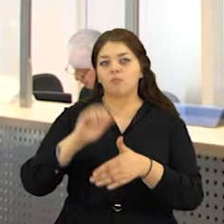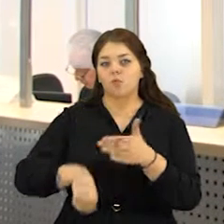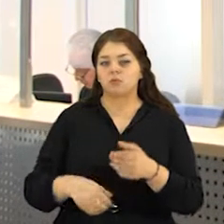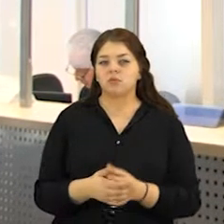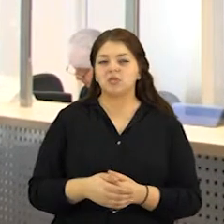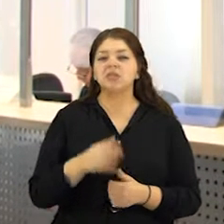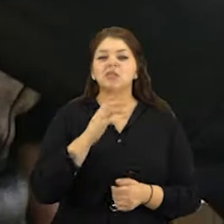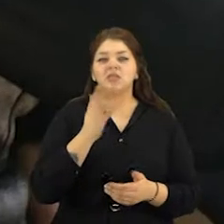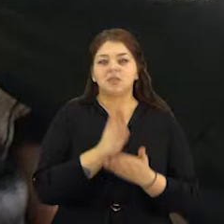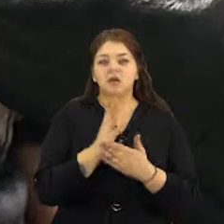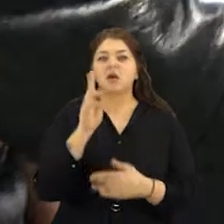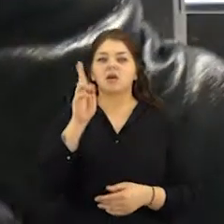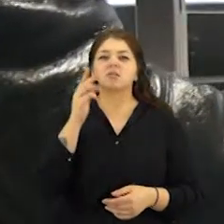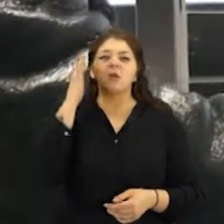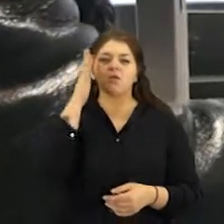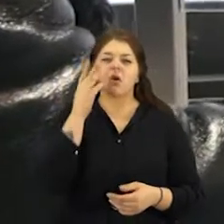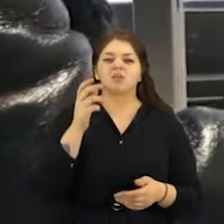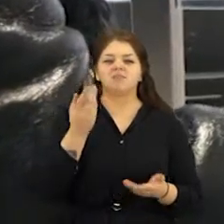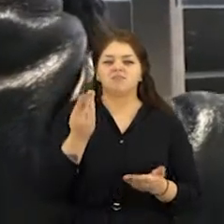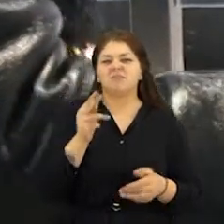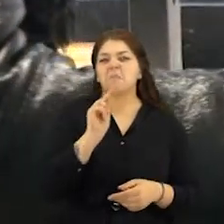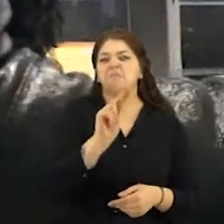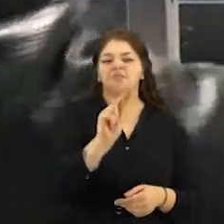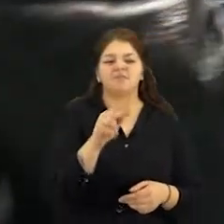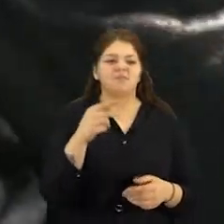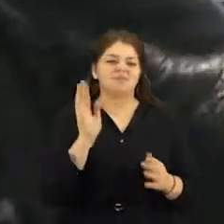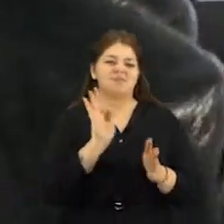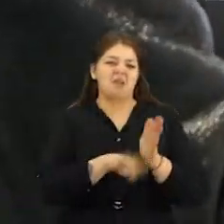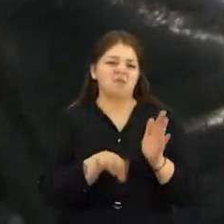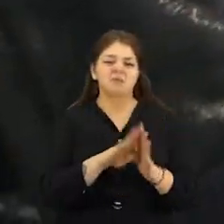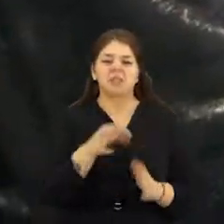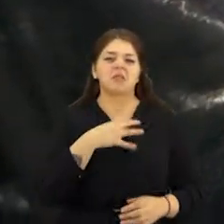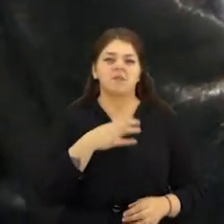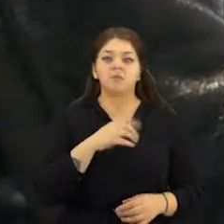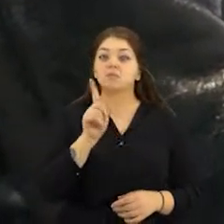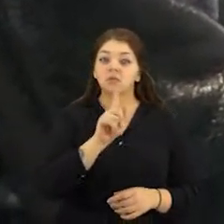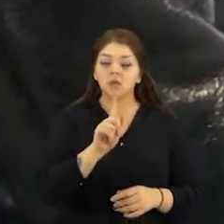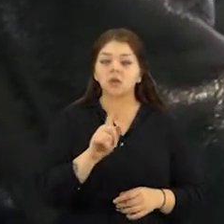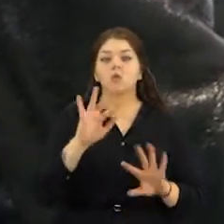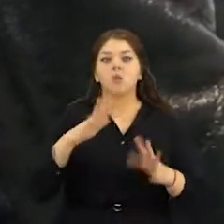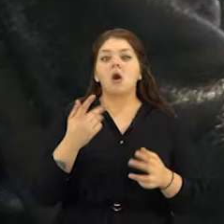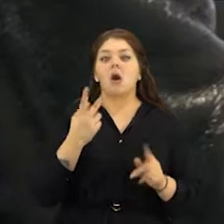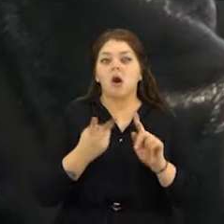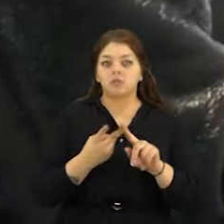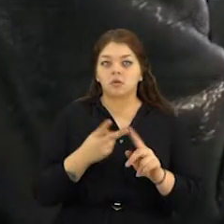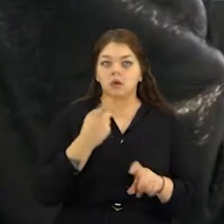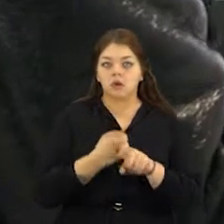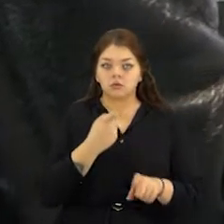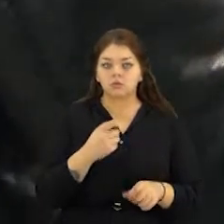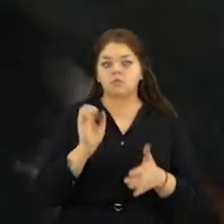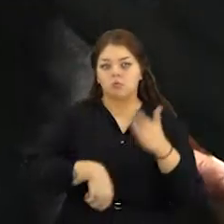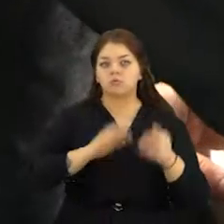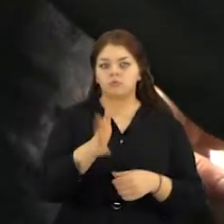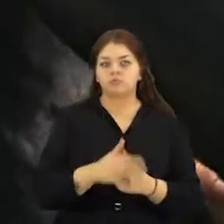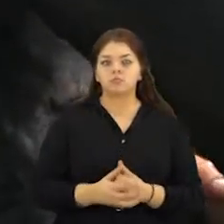Nors daugelis galvoja, kad raštiškas įspėjimas nieko nereiškia, sekantį kartą sustabdytas toks vairuotojas anot pareigūnų, sulauks ir